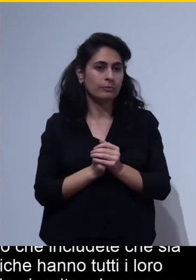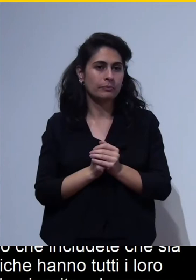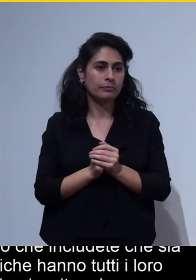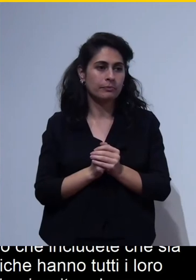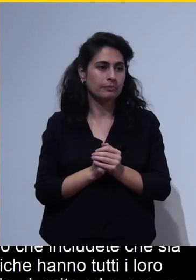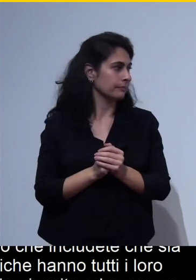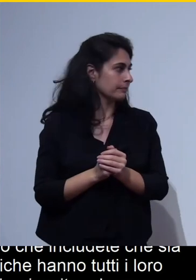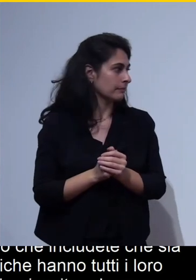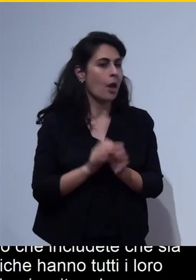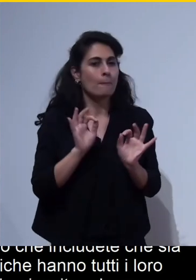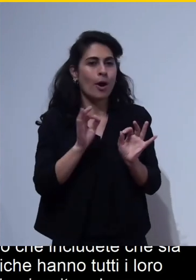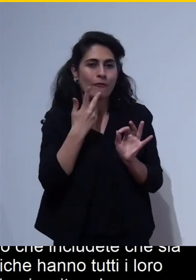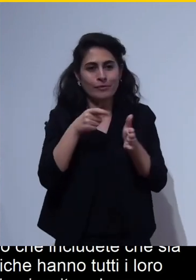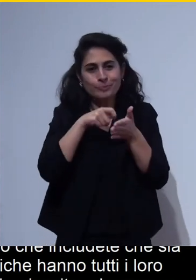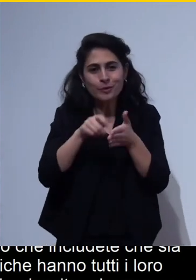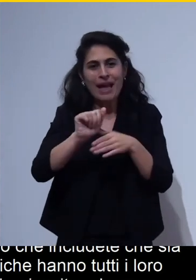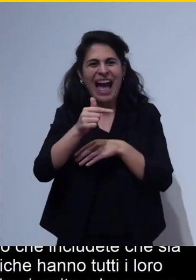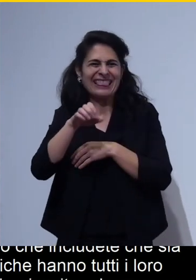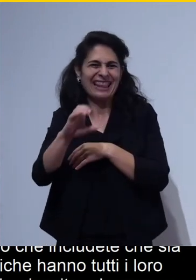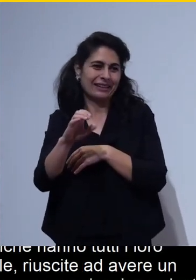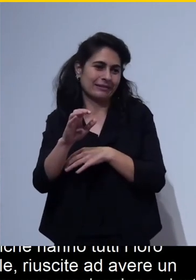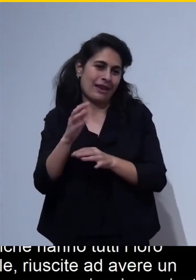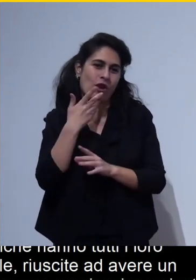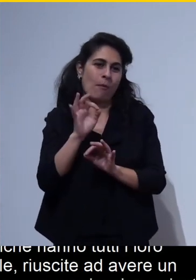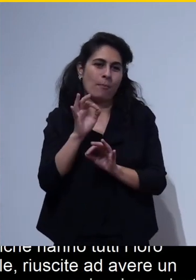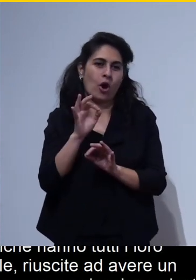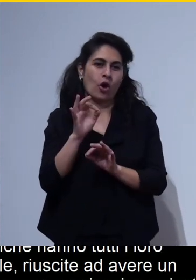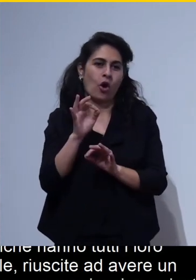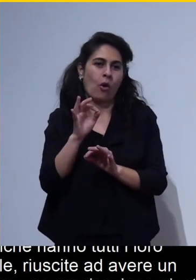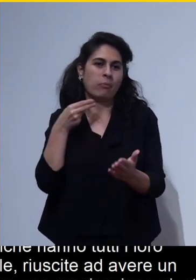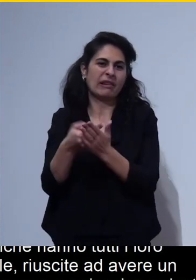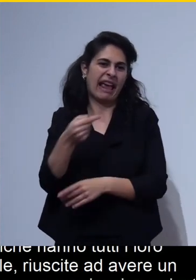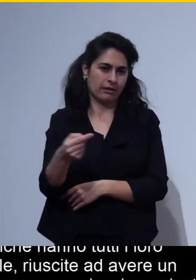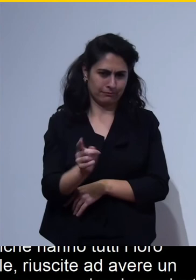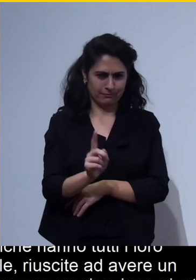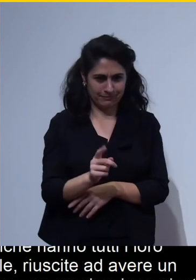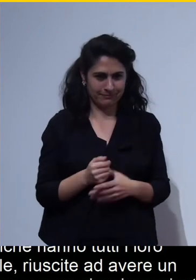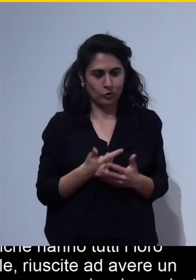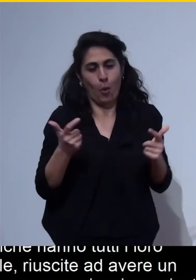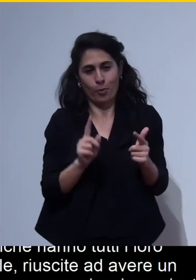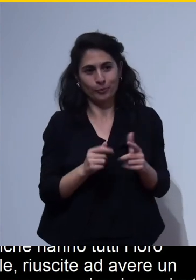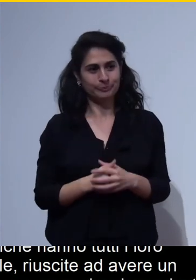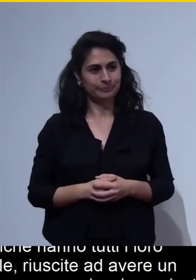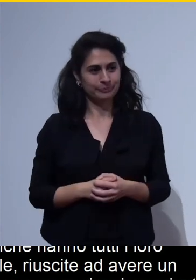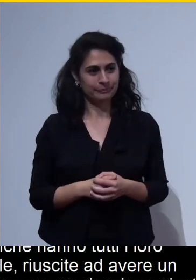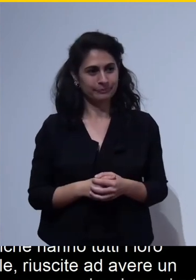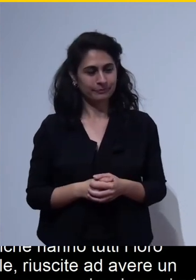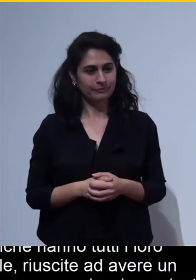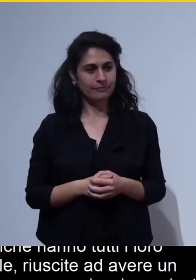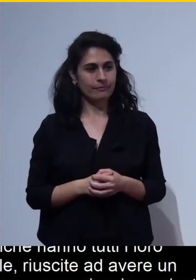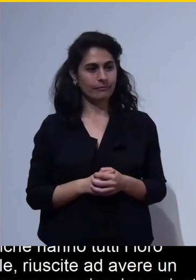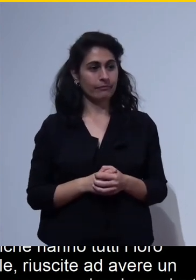una precisazione sull'Atec giusto per non stigmatizzarlo troppo mentre invece ad oggi per tirare le somme di tutto quello